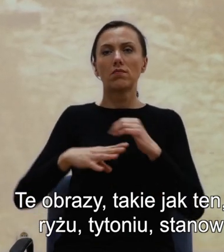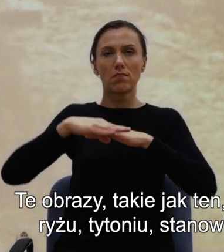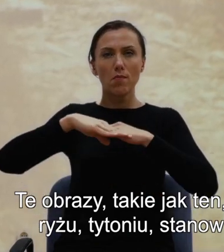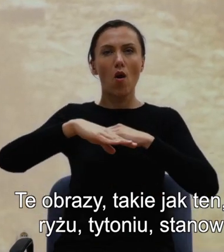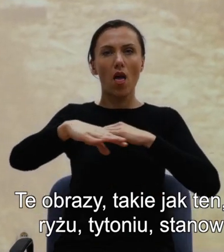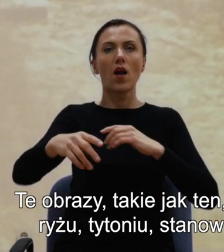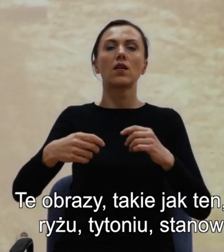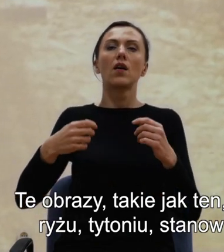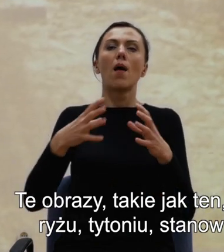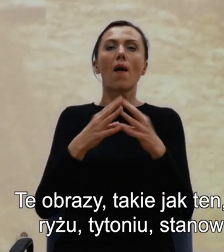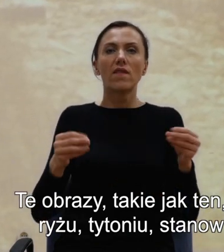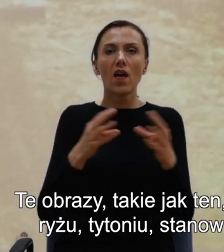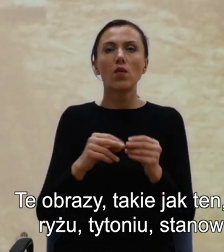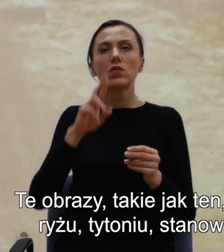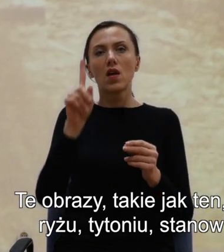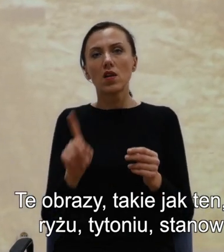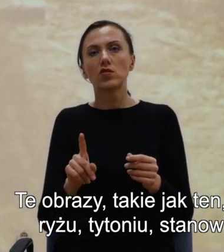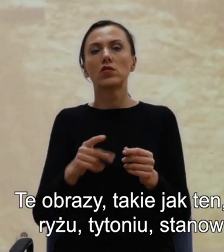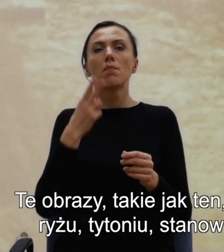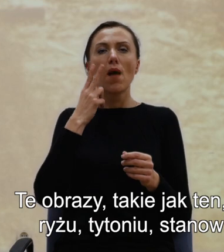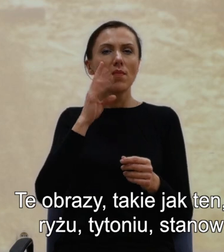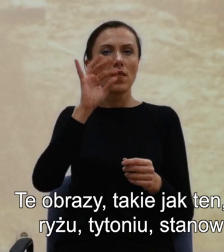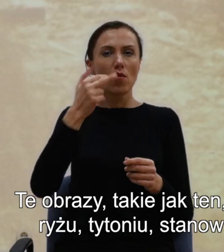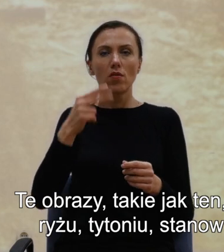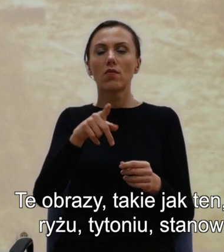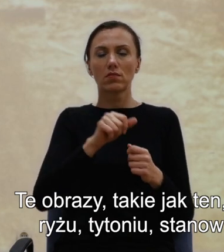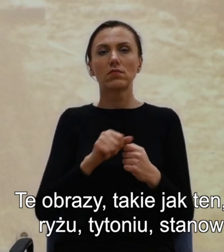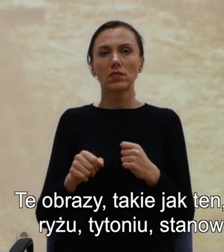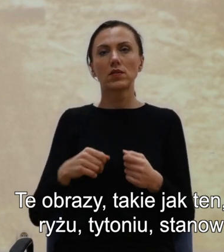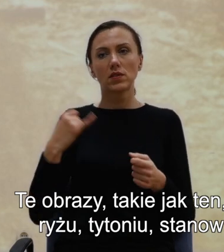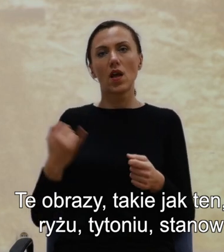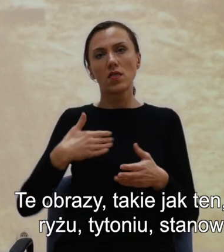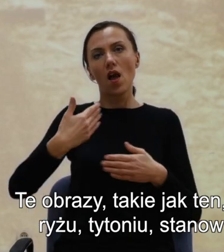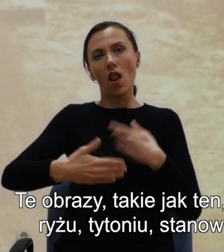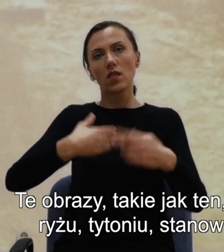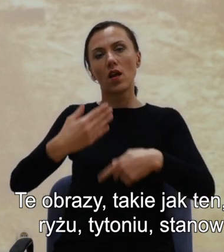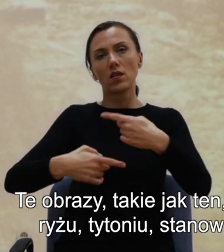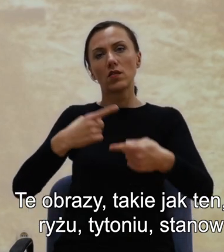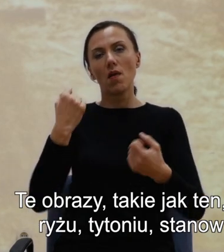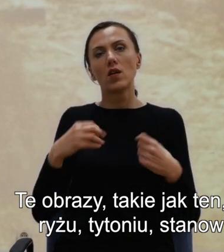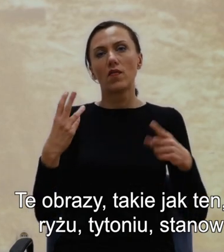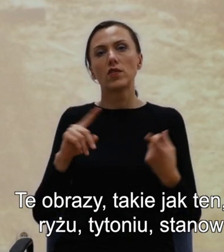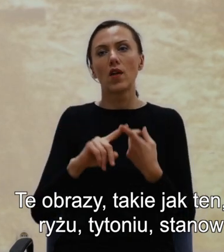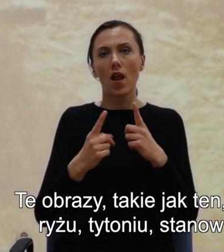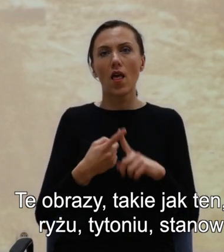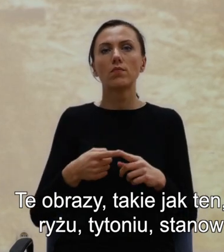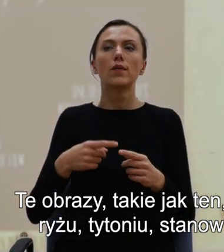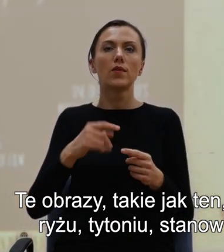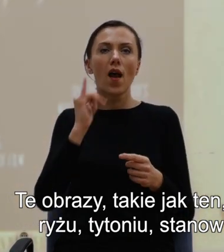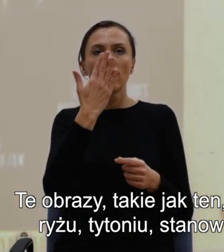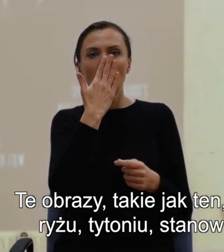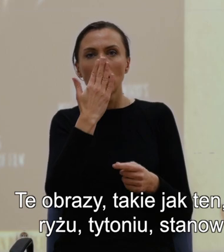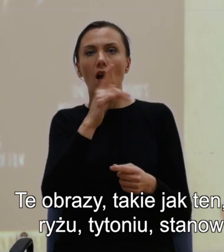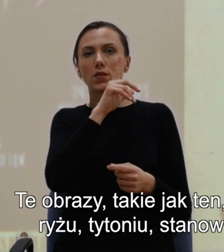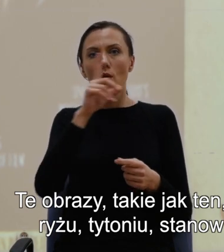bawełny, ryżu, tytoniu, stanowiły istotny element topografii